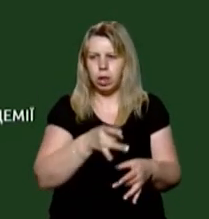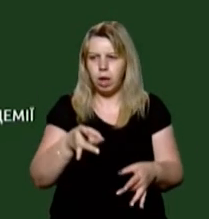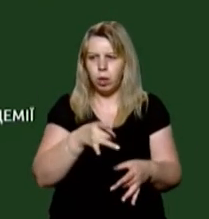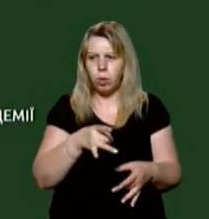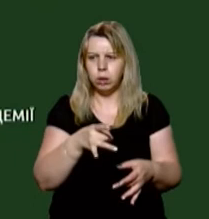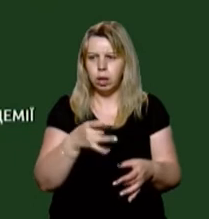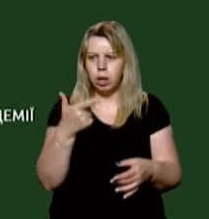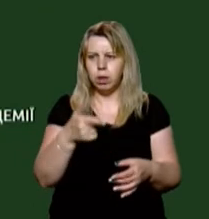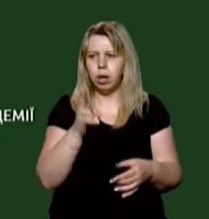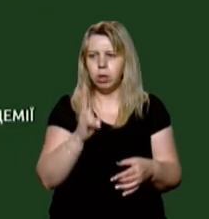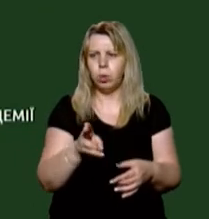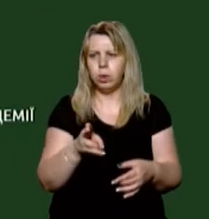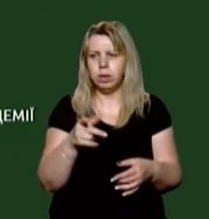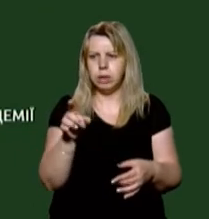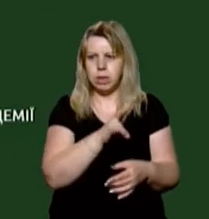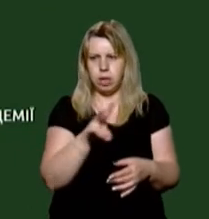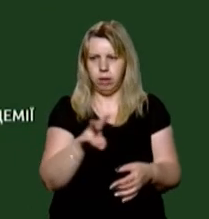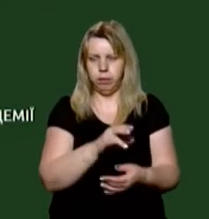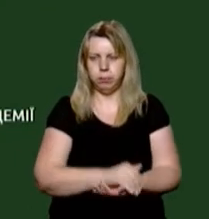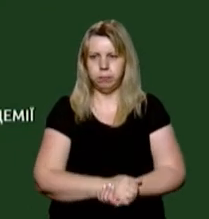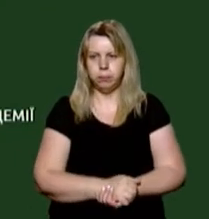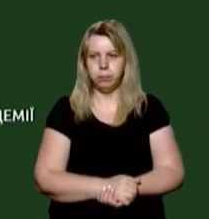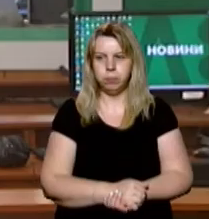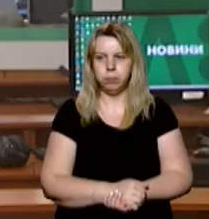«Мункачевська футбольного «Мункач»